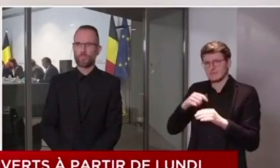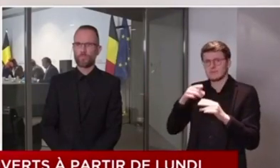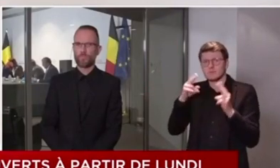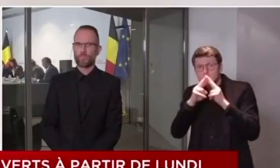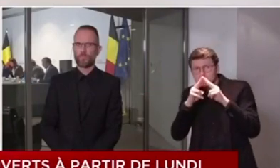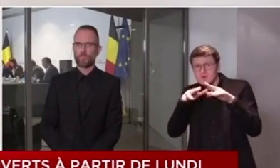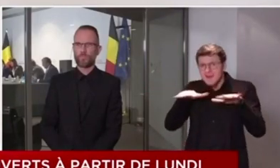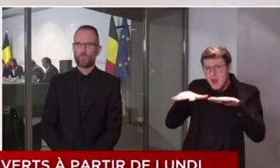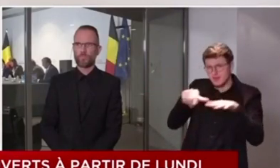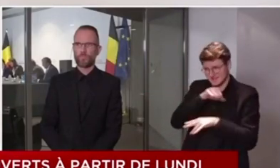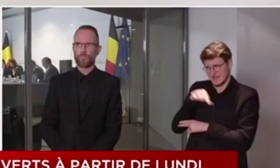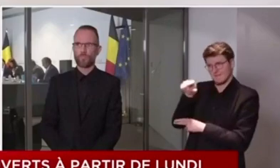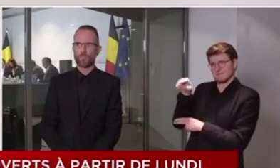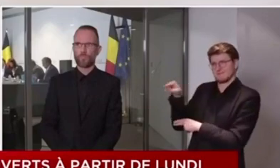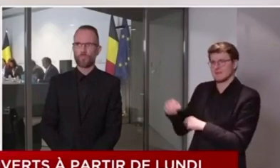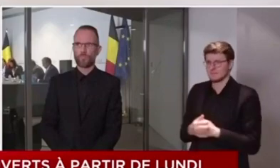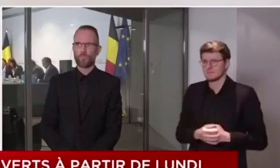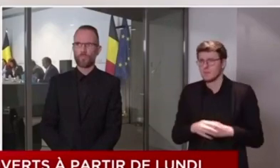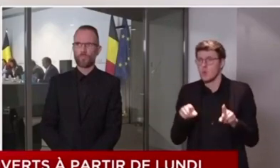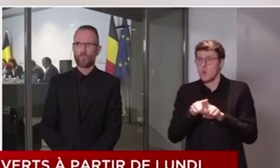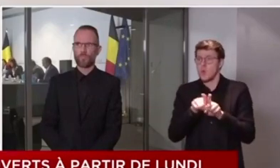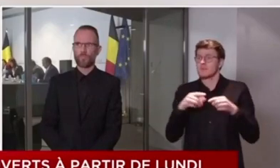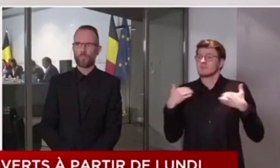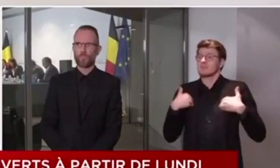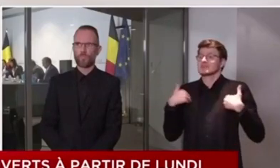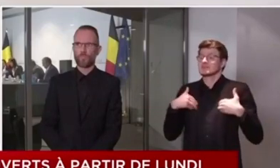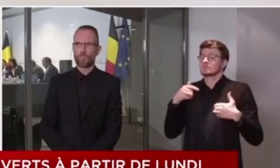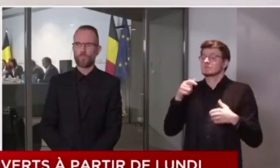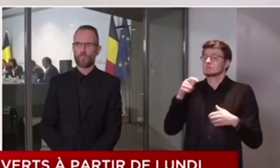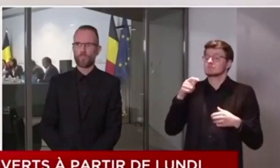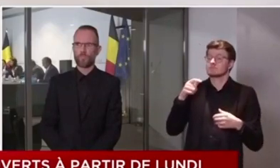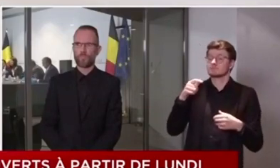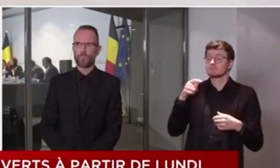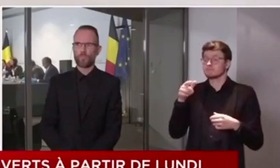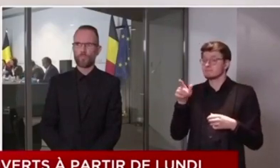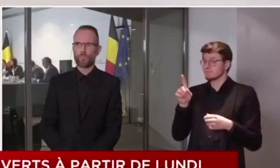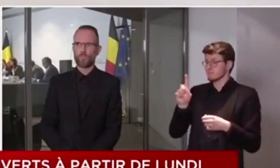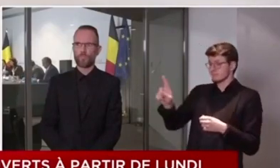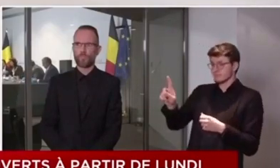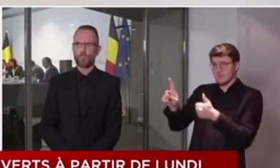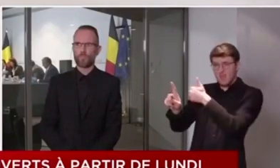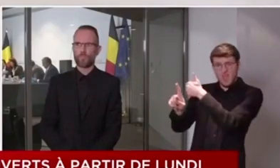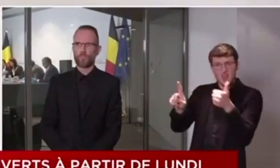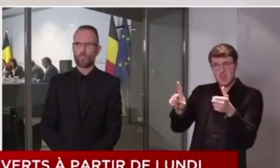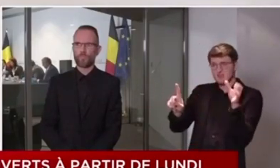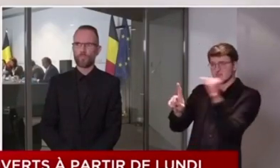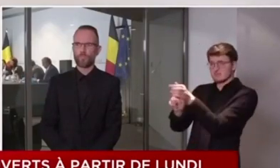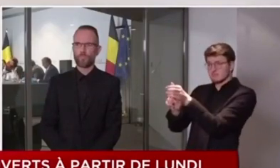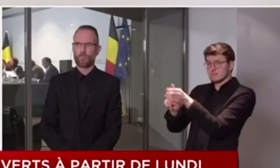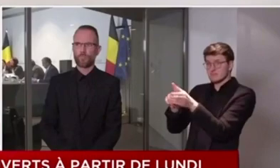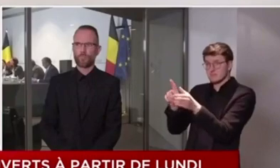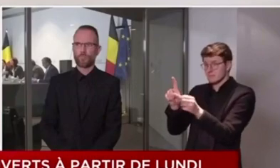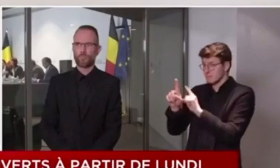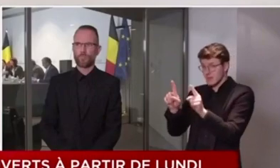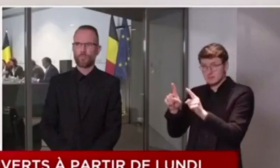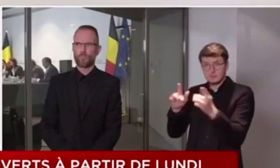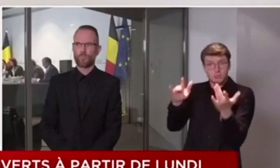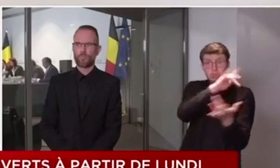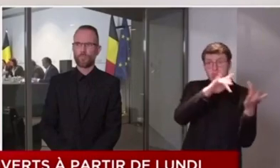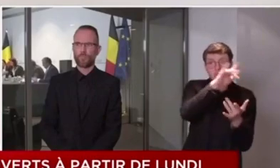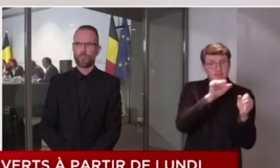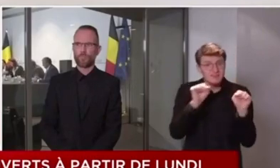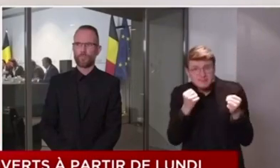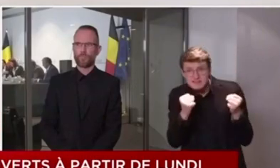Cette règle s'appliquera aussi aux personnes isolées qui ne sont pas en mesure de se